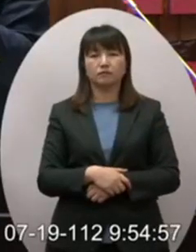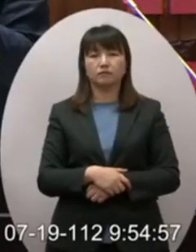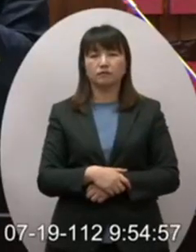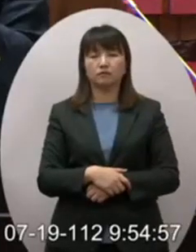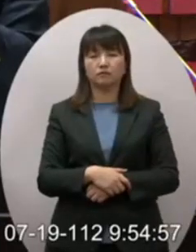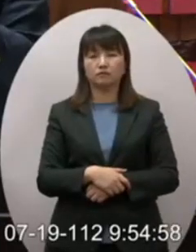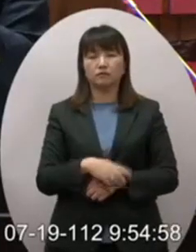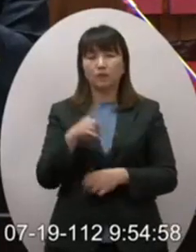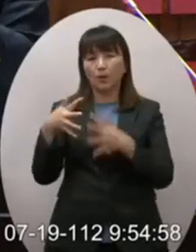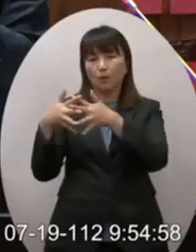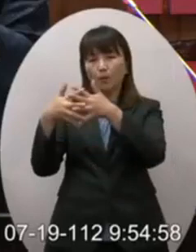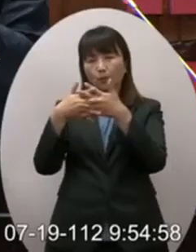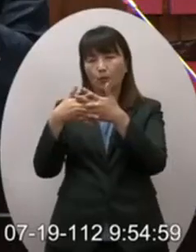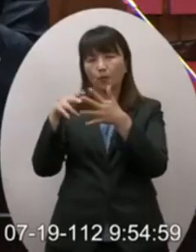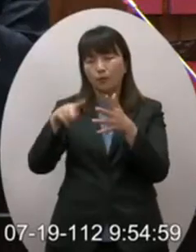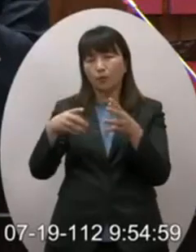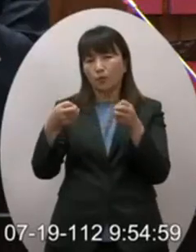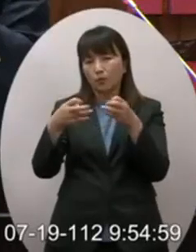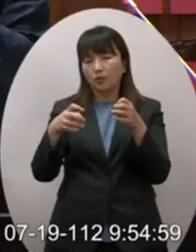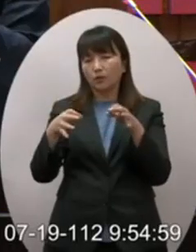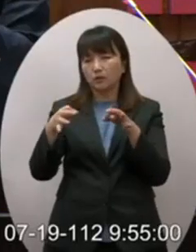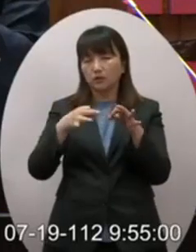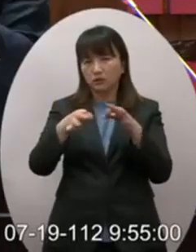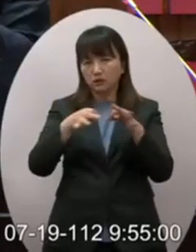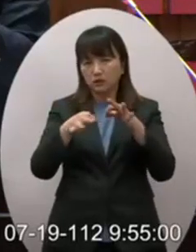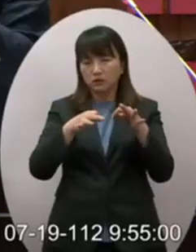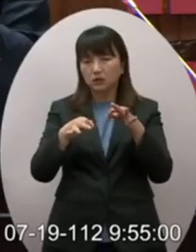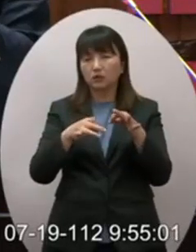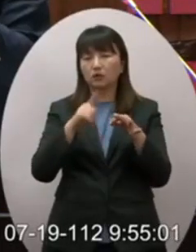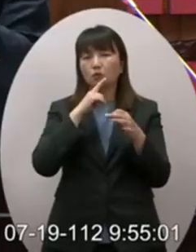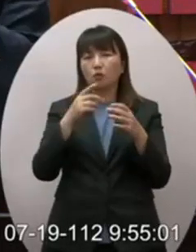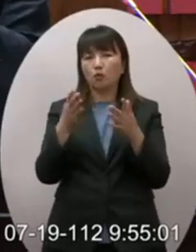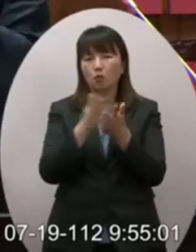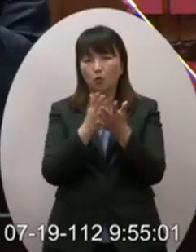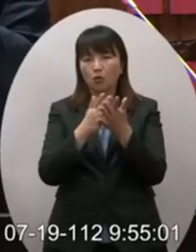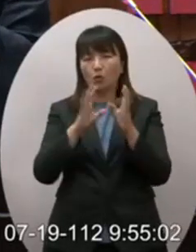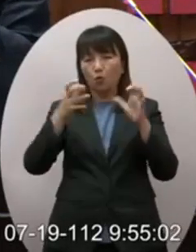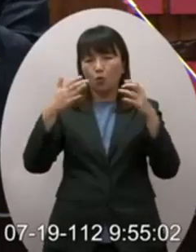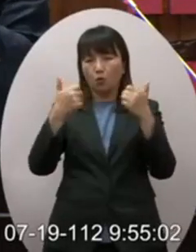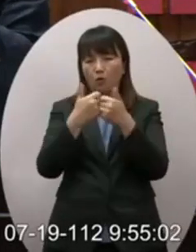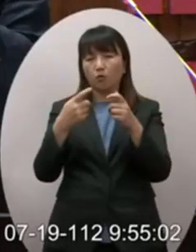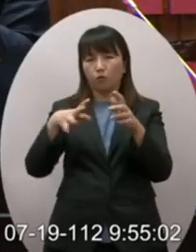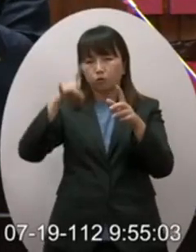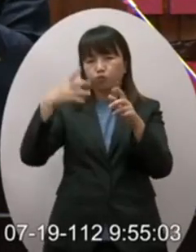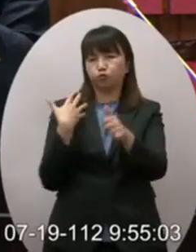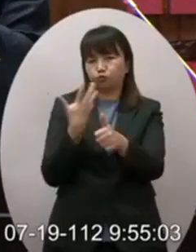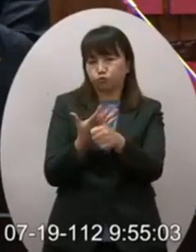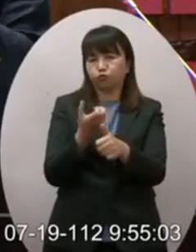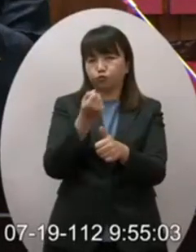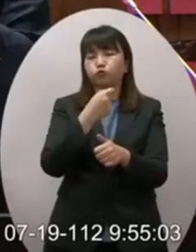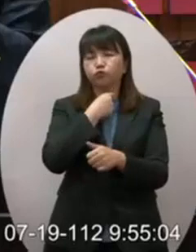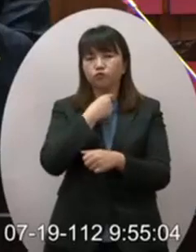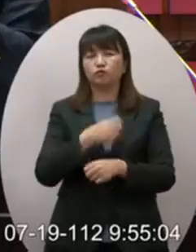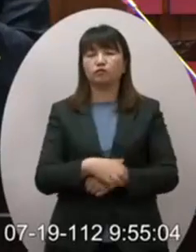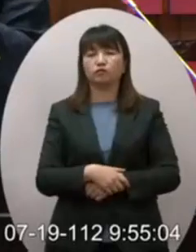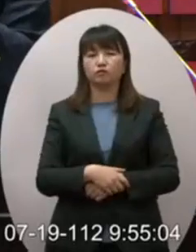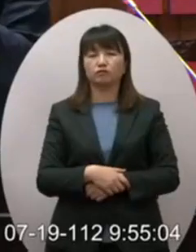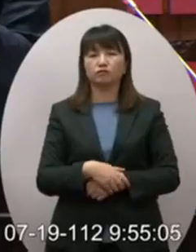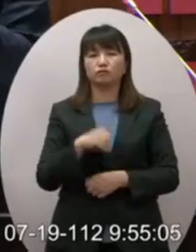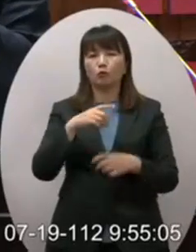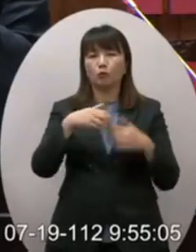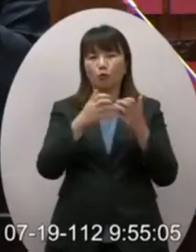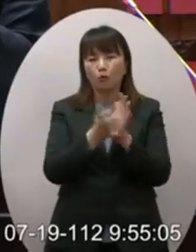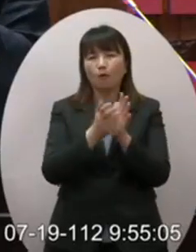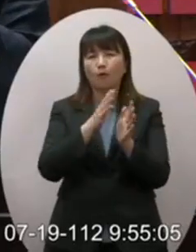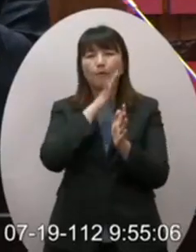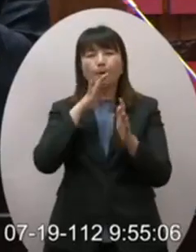易收權法你知不知道美國談市場准入的談判要國會收權你知道嗎因為沒有市場准入知道嗎我知道部